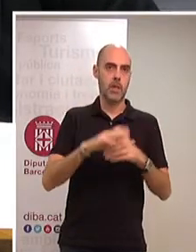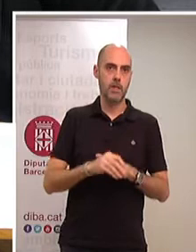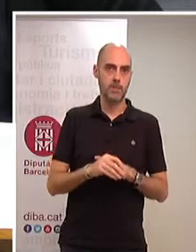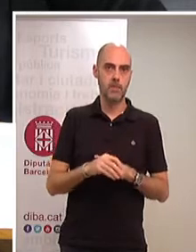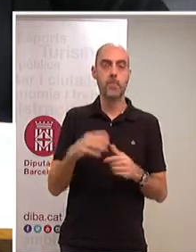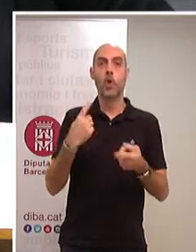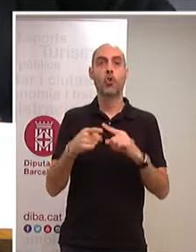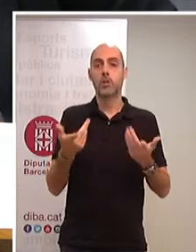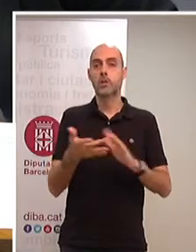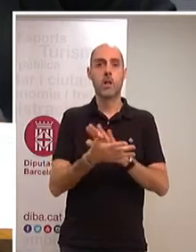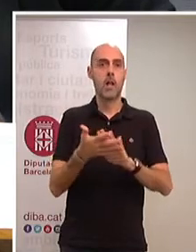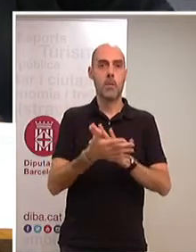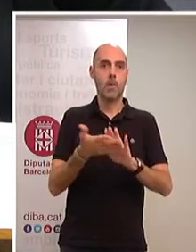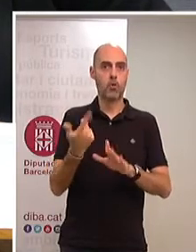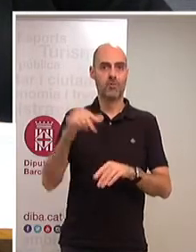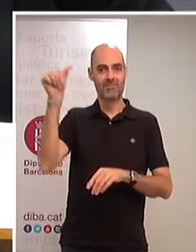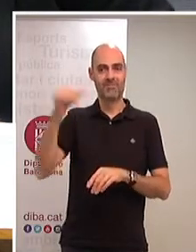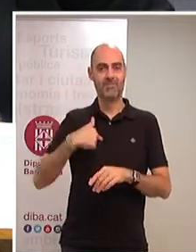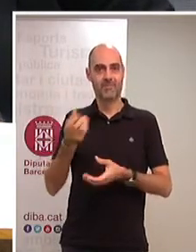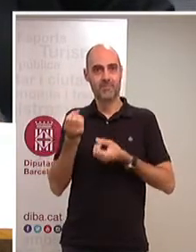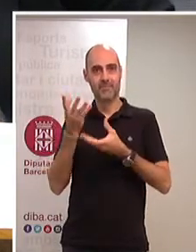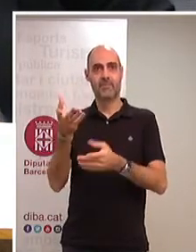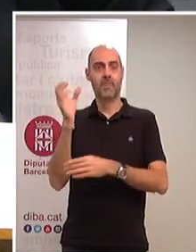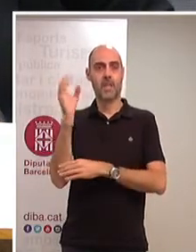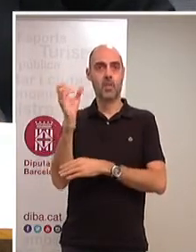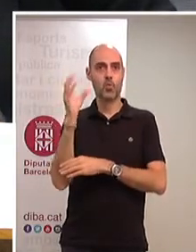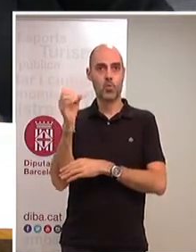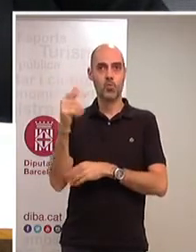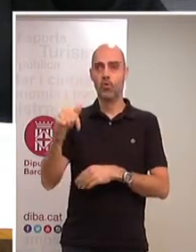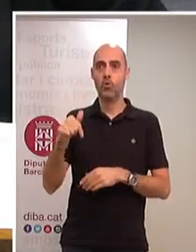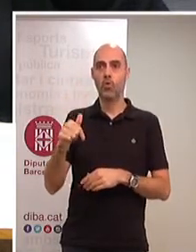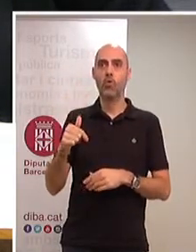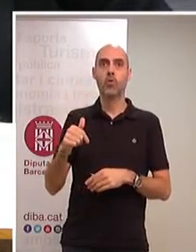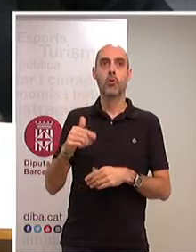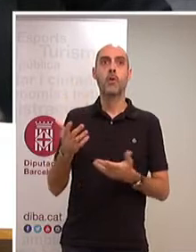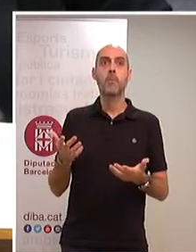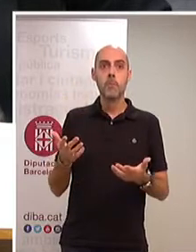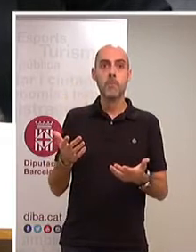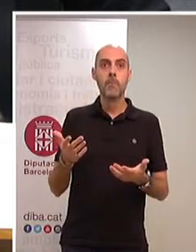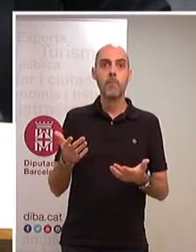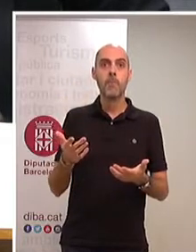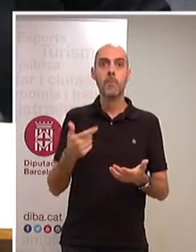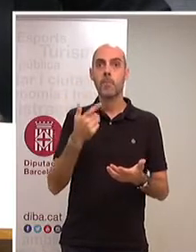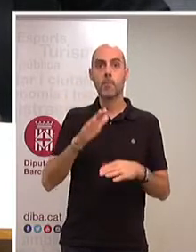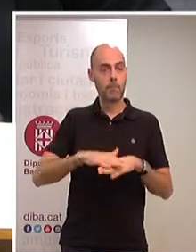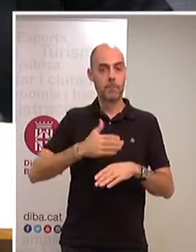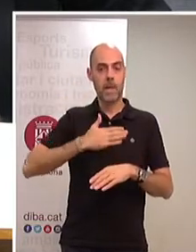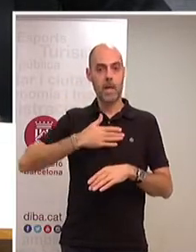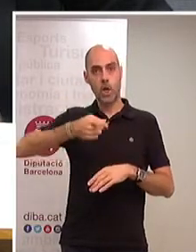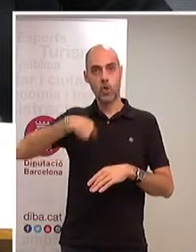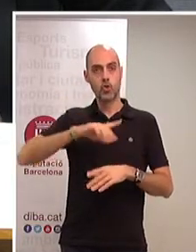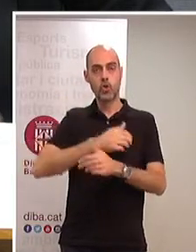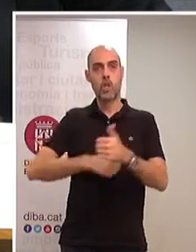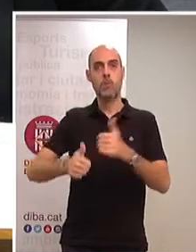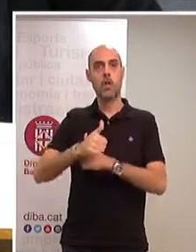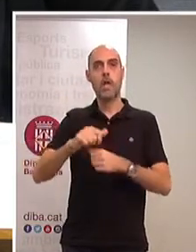part nosaltres també vam dir en el nostre discurs de votació en aquell dia, de presa de la població, on nosaltres vam dir que per nosaltres la prioritat d'aquest mandat